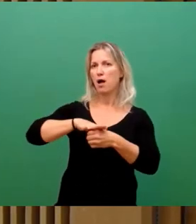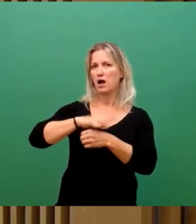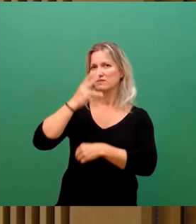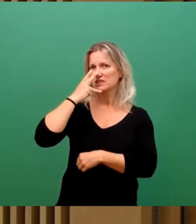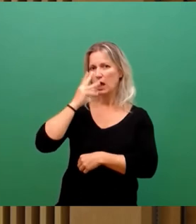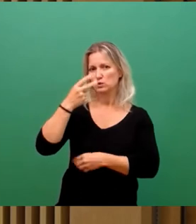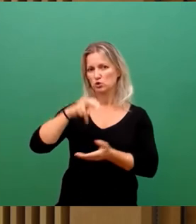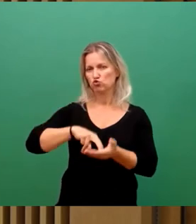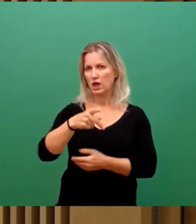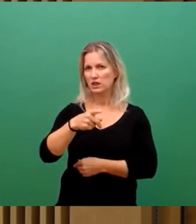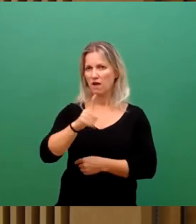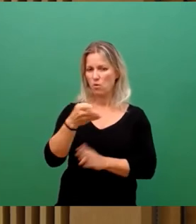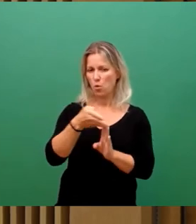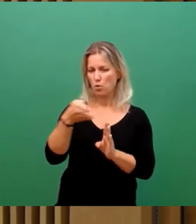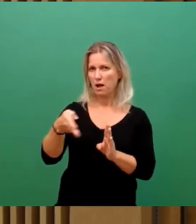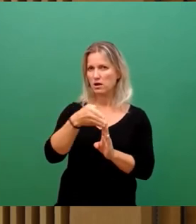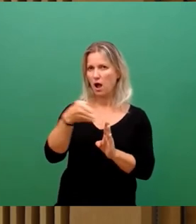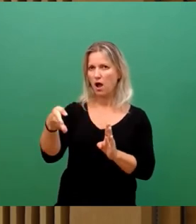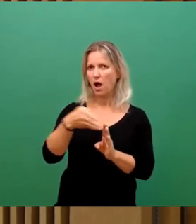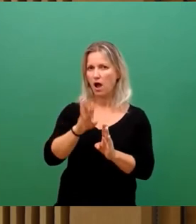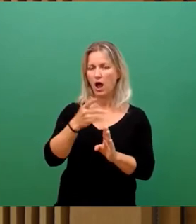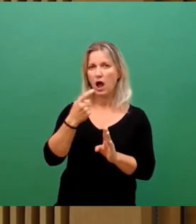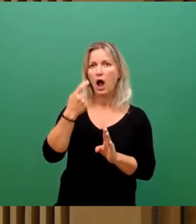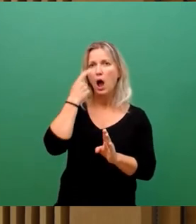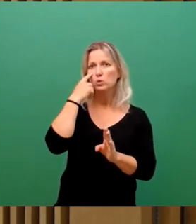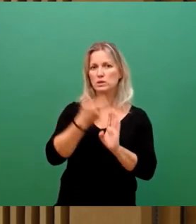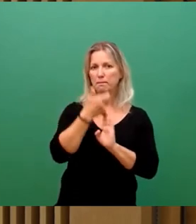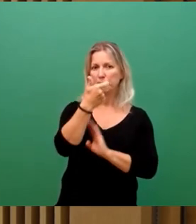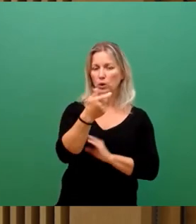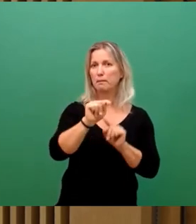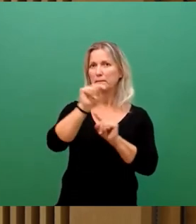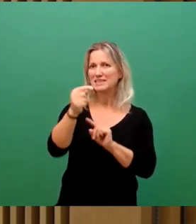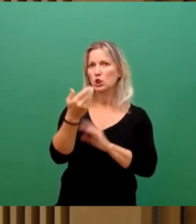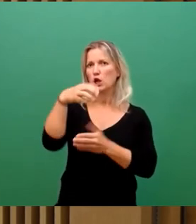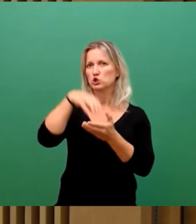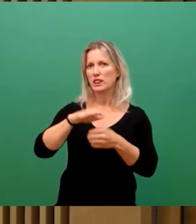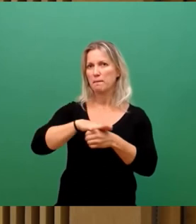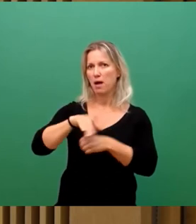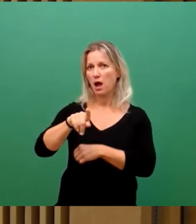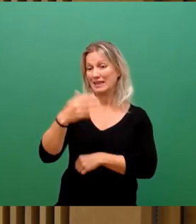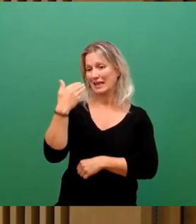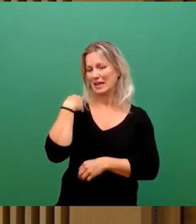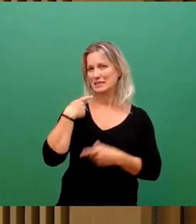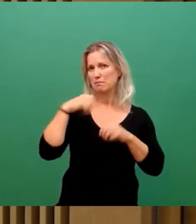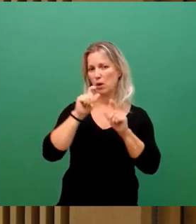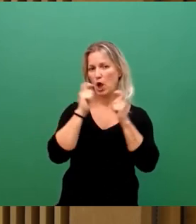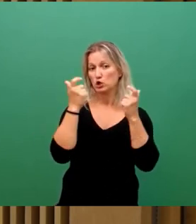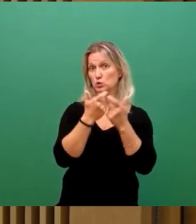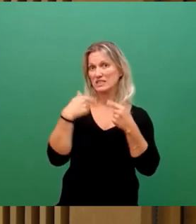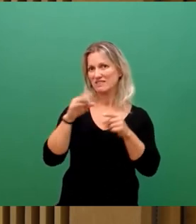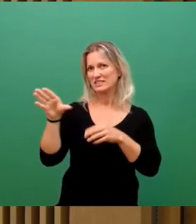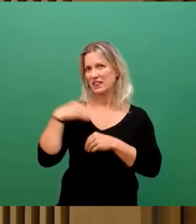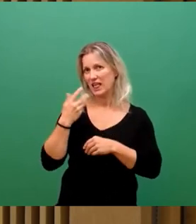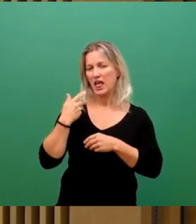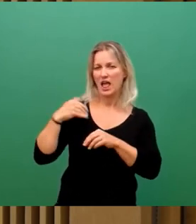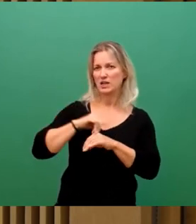Übergangs von der Augustusbrücke zum Neustadermarkt. Wir hatten ja gestern mit dem Bauausschuss eine Exkursion, da habe ich gesehen, dass